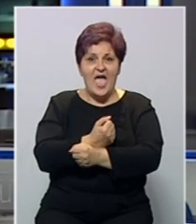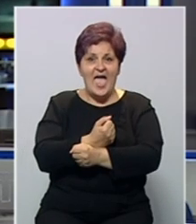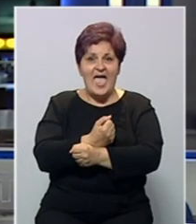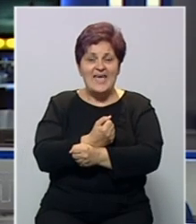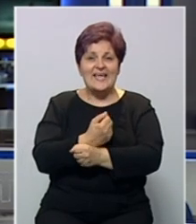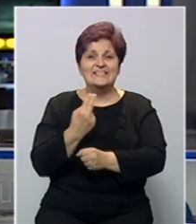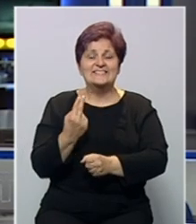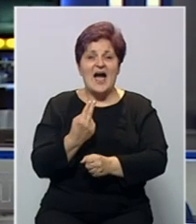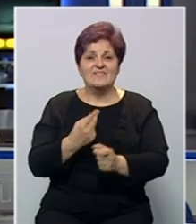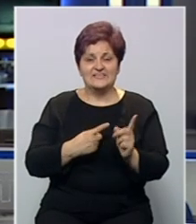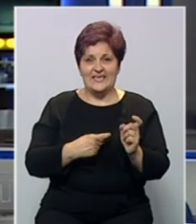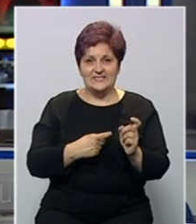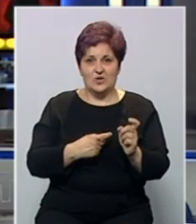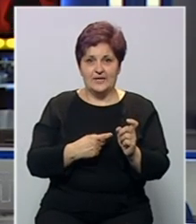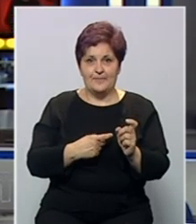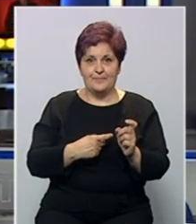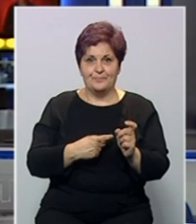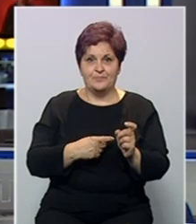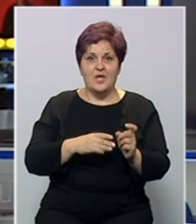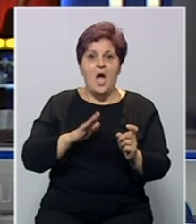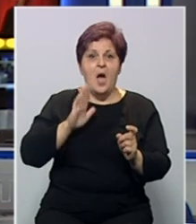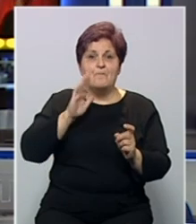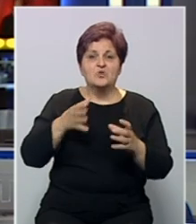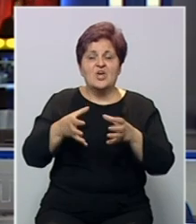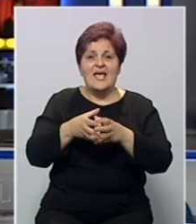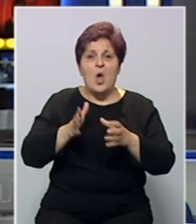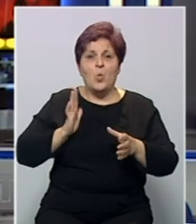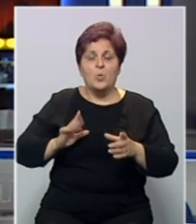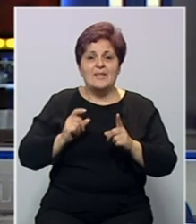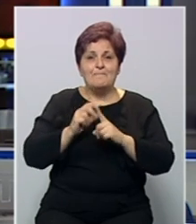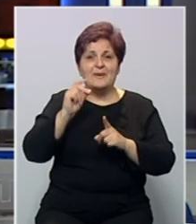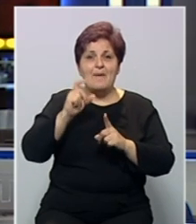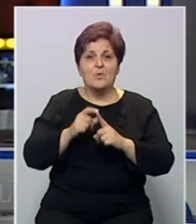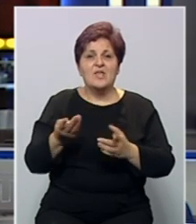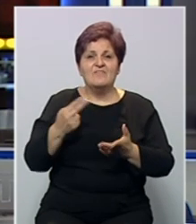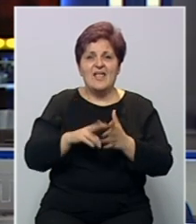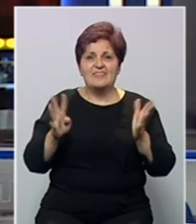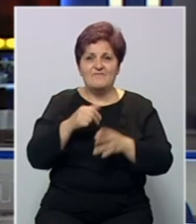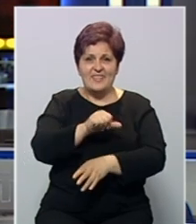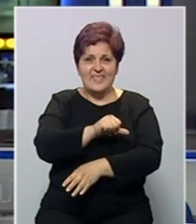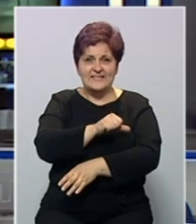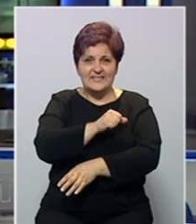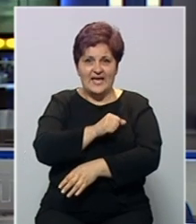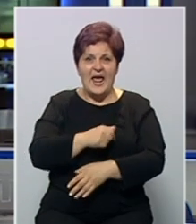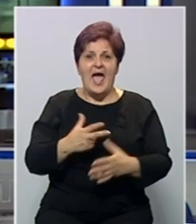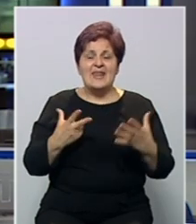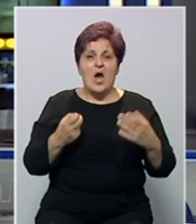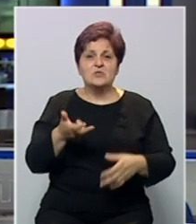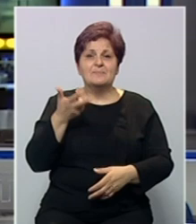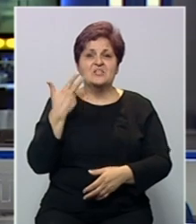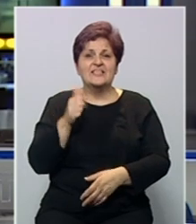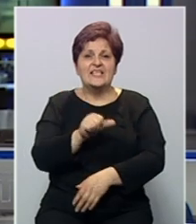-Hercegovačke, ali i slavenske historije. Bošnjačka zajednica kulture preporod je 2019. godine na